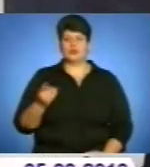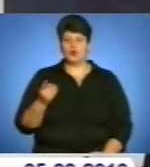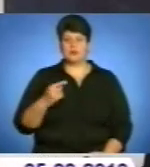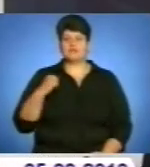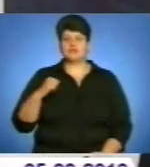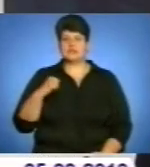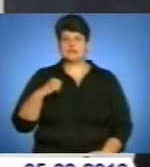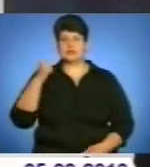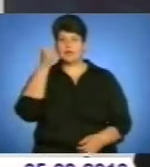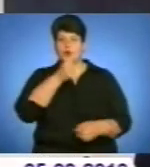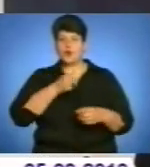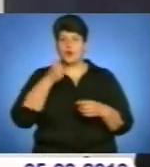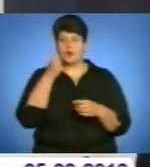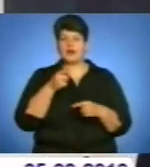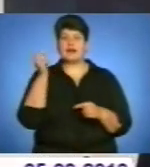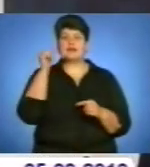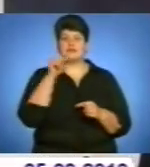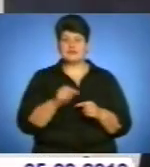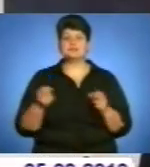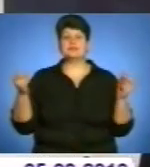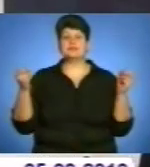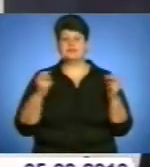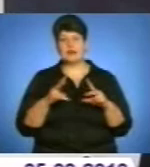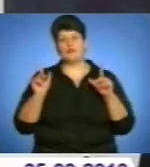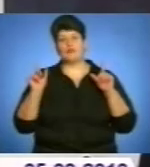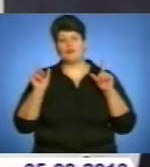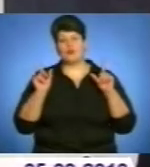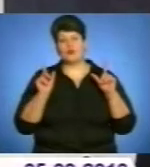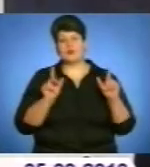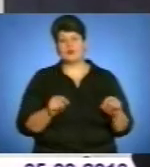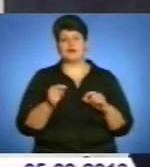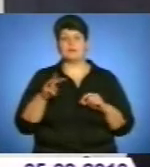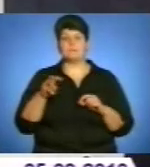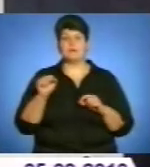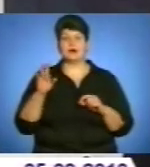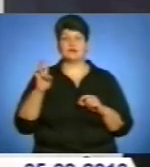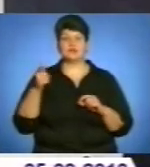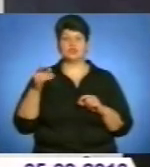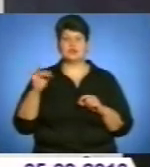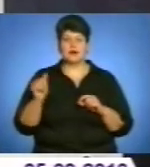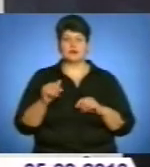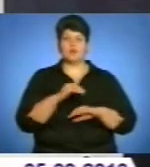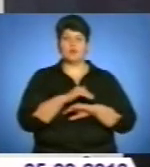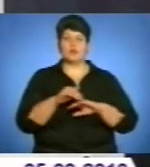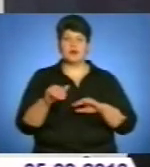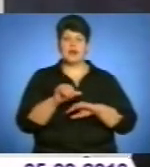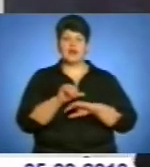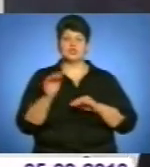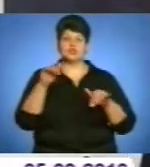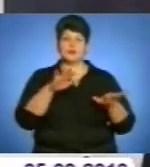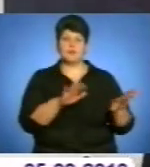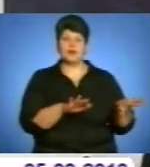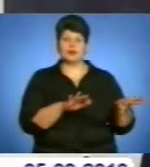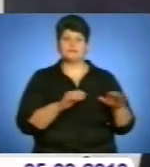60-те роки він спеціально поїхав на Мангельшлаг, на побережжя Каспійського моря,